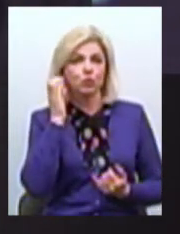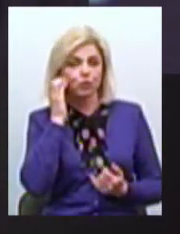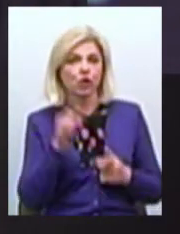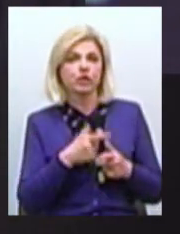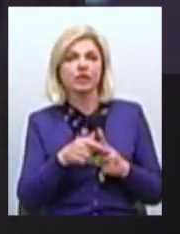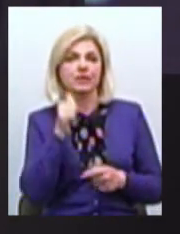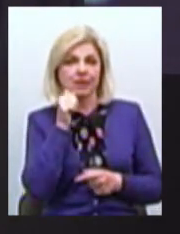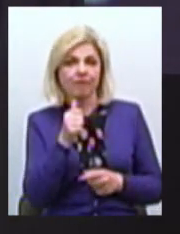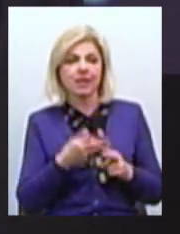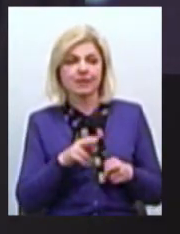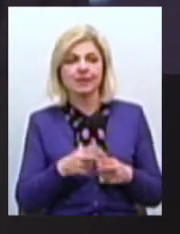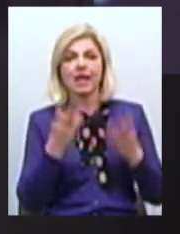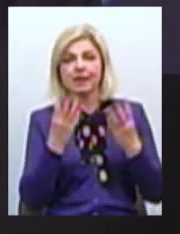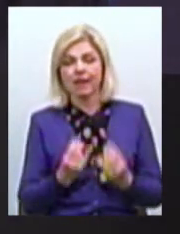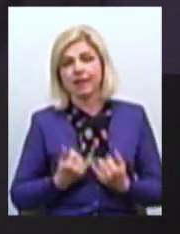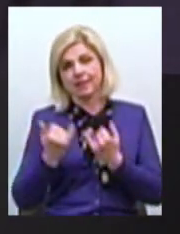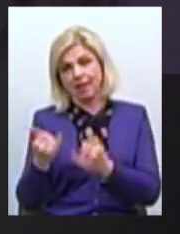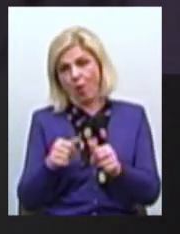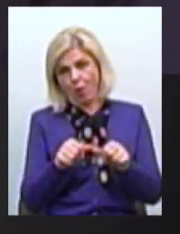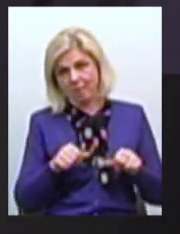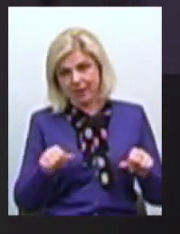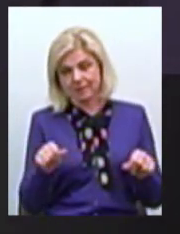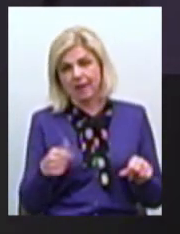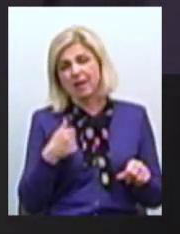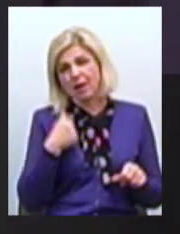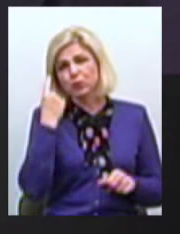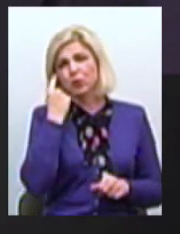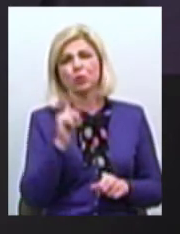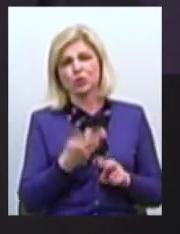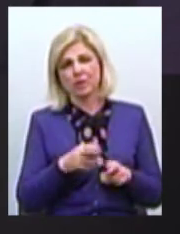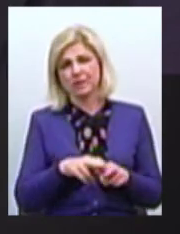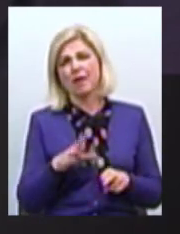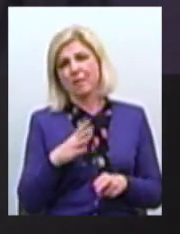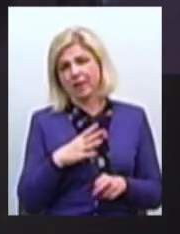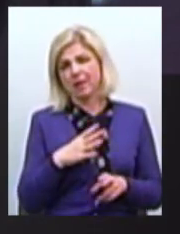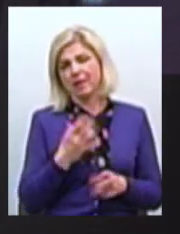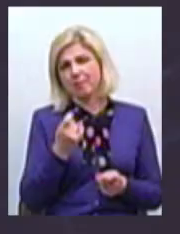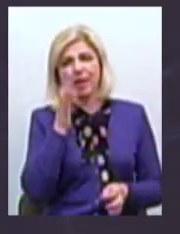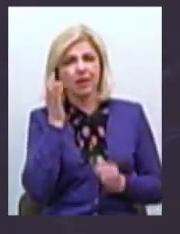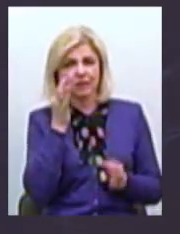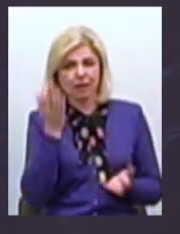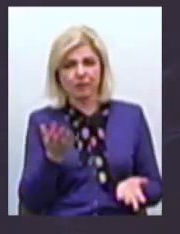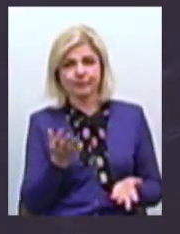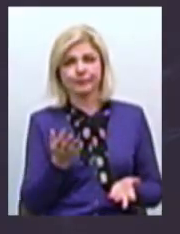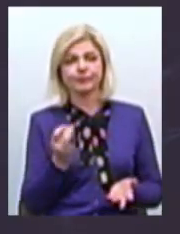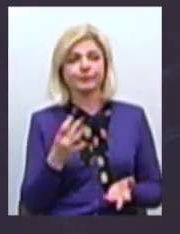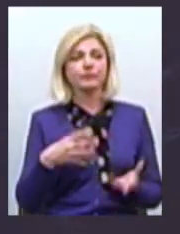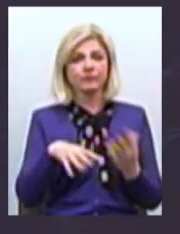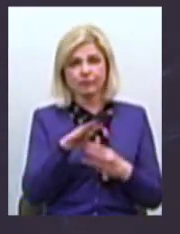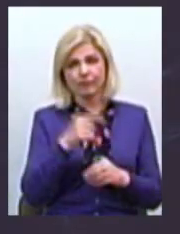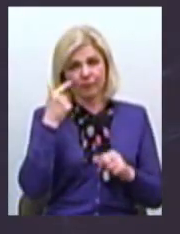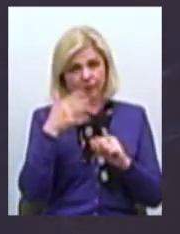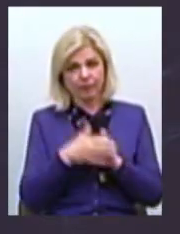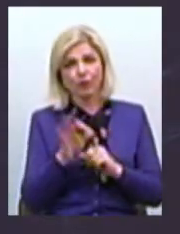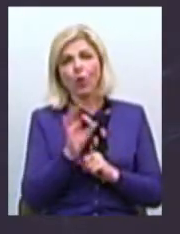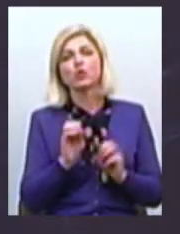це ж день для комісії Тому мені здається, що це були спекуляції Все ж таки, всі розуміли, про